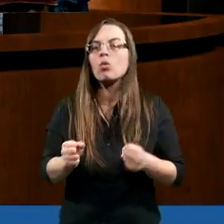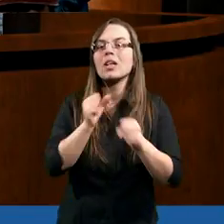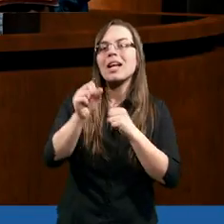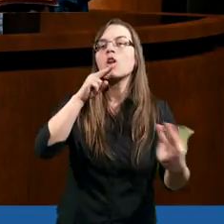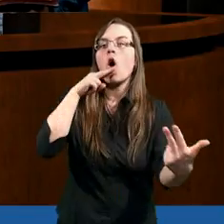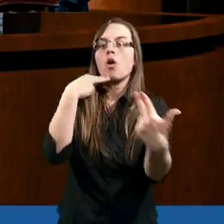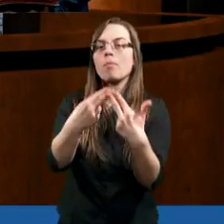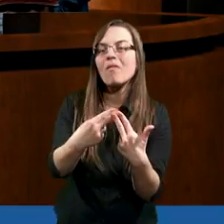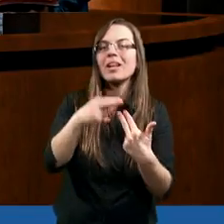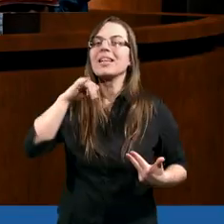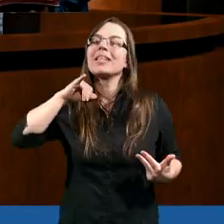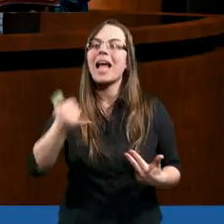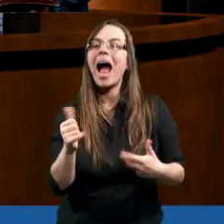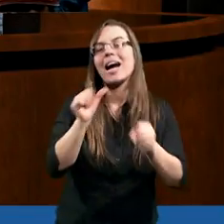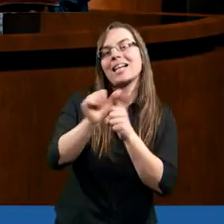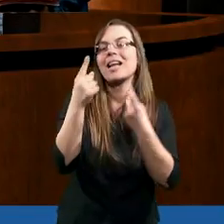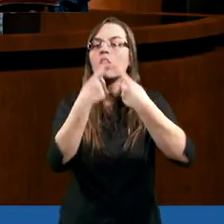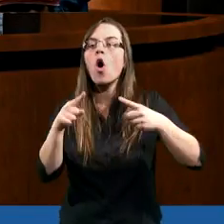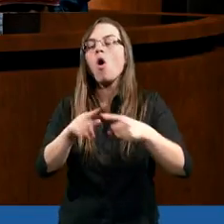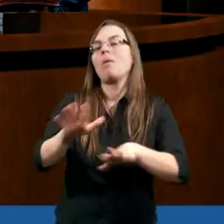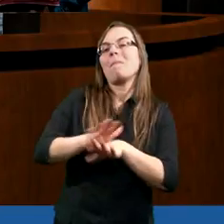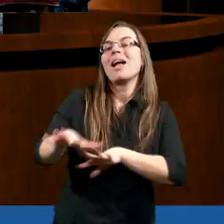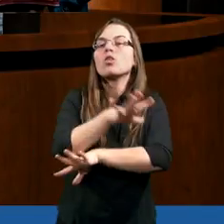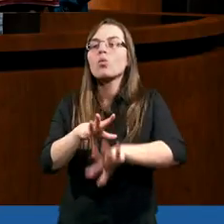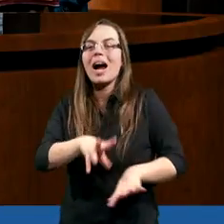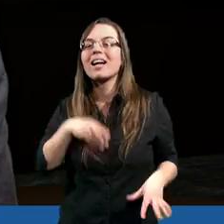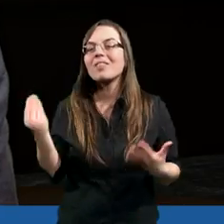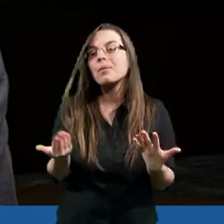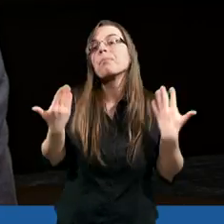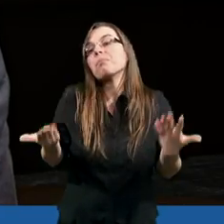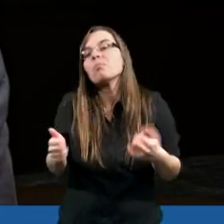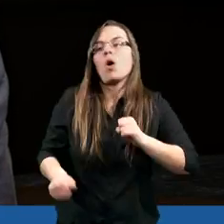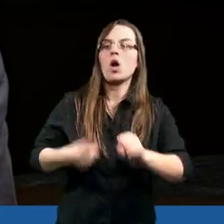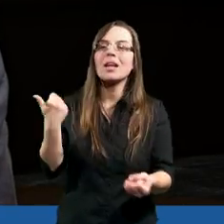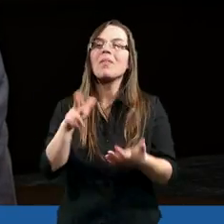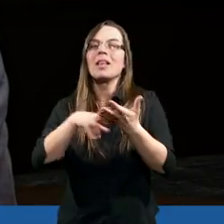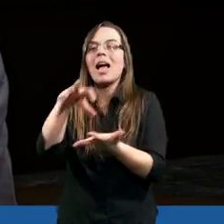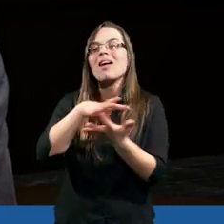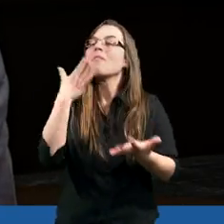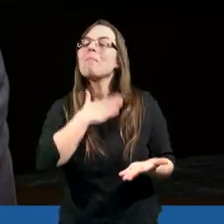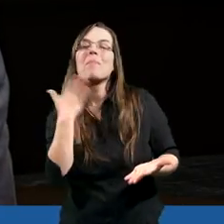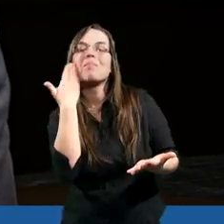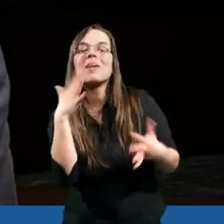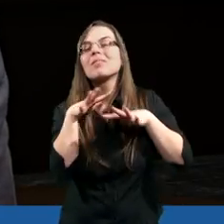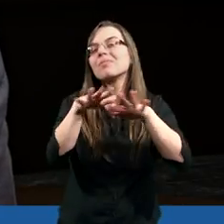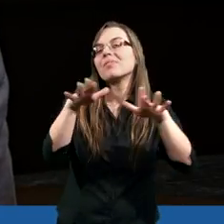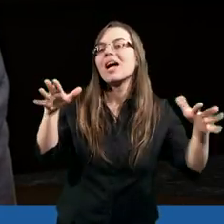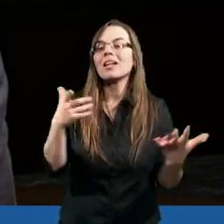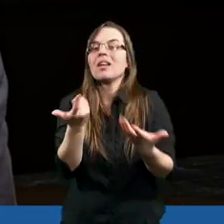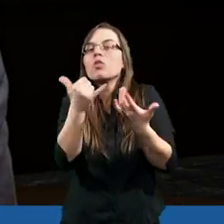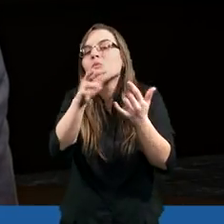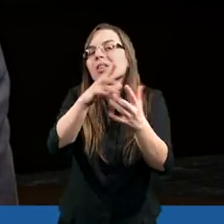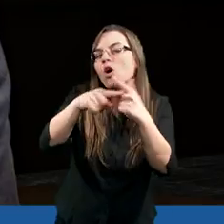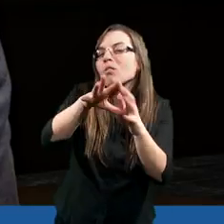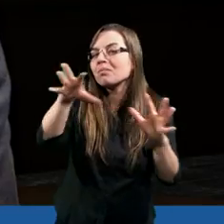odpowiedź, jaki jest Kościół bez Ducha Świętego, ponieważ na świecie mamy bardzo wiele Kościołów, bardzo